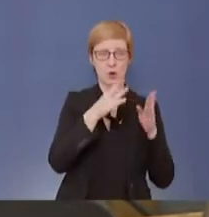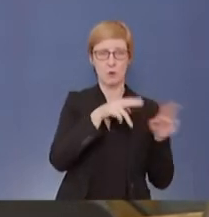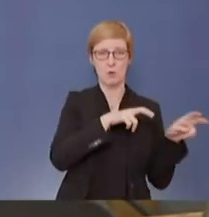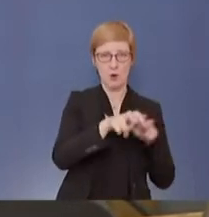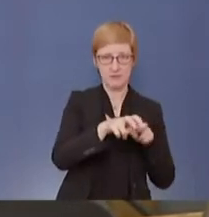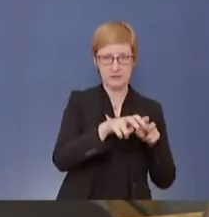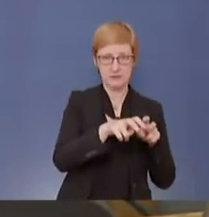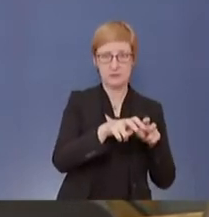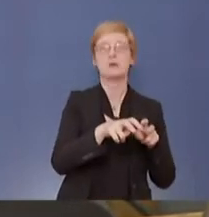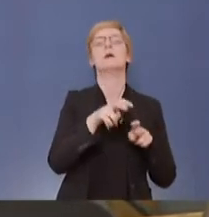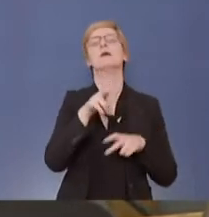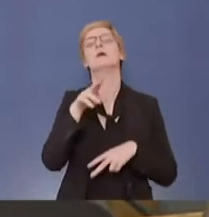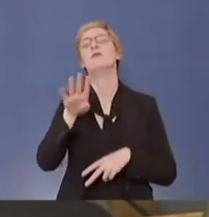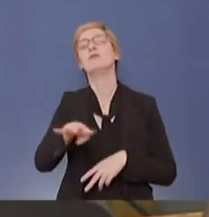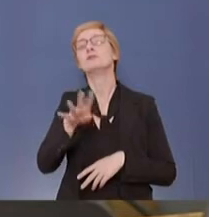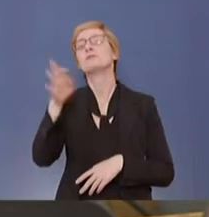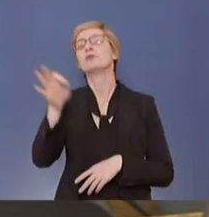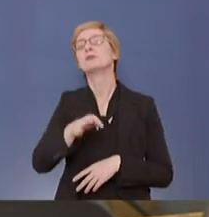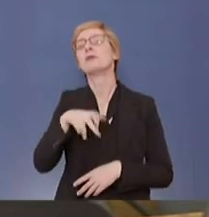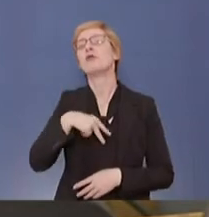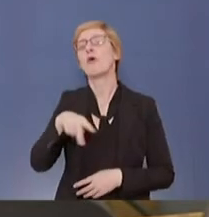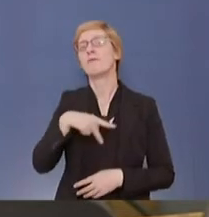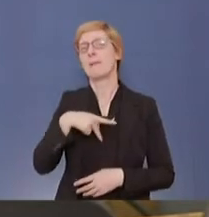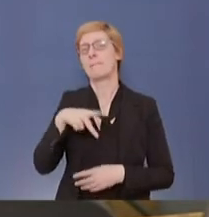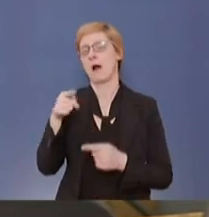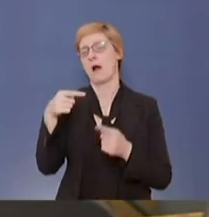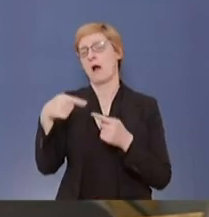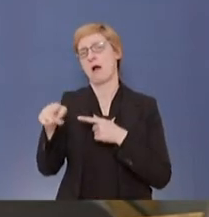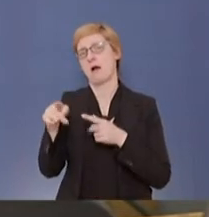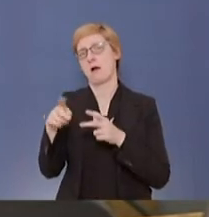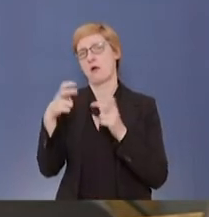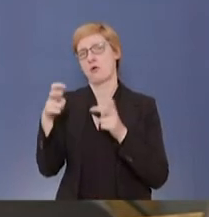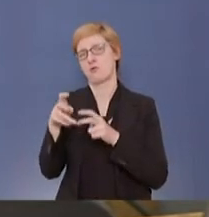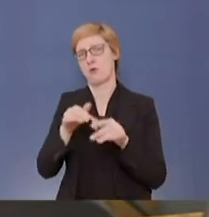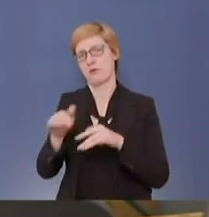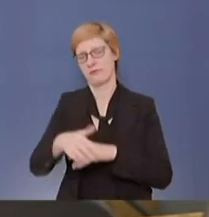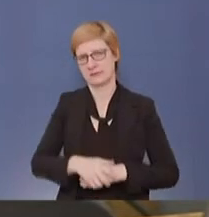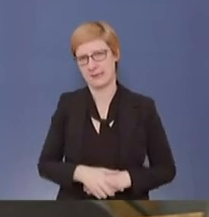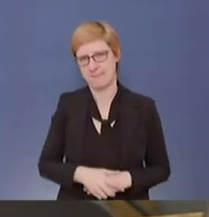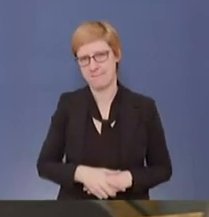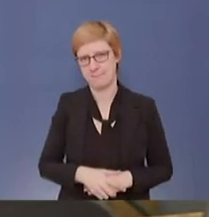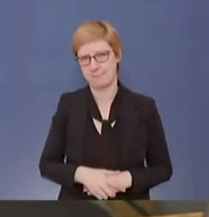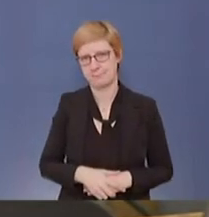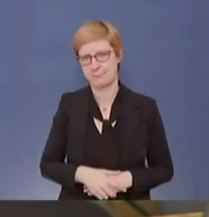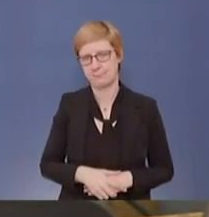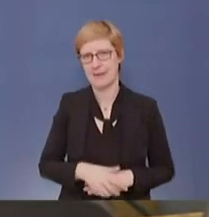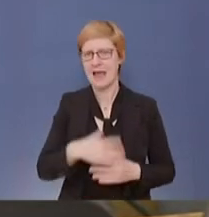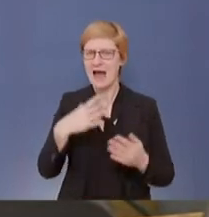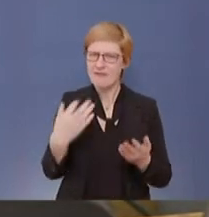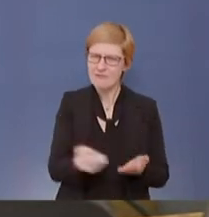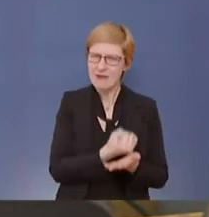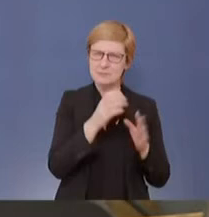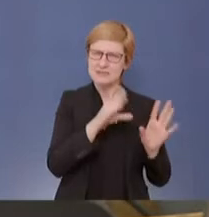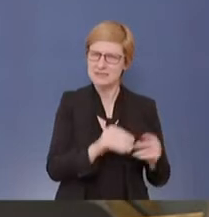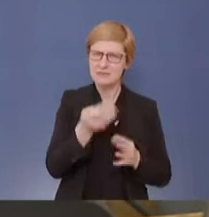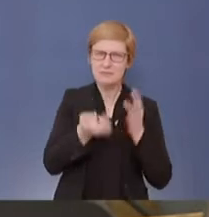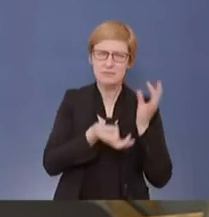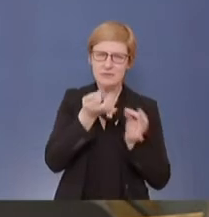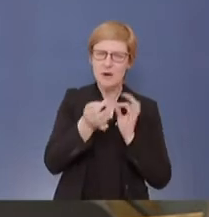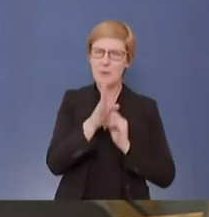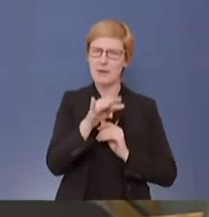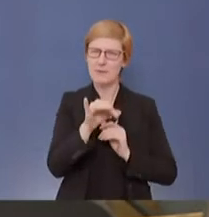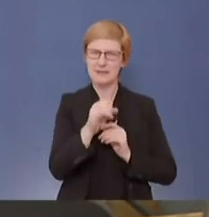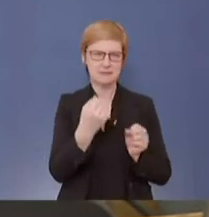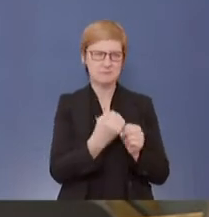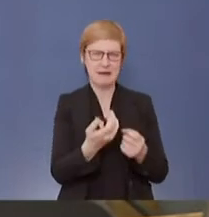waren es nur noch 14 Prozent. Wie kann das sein, dass Sie keine erwerbstätigen Befragungen oder so etwas Ähnliches machen können?